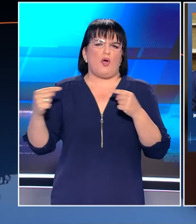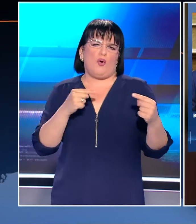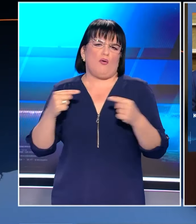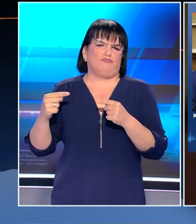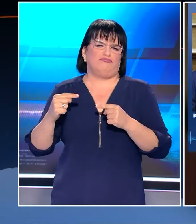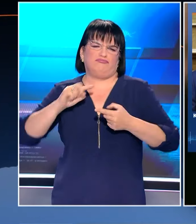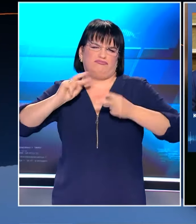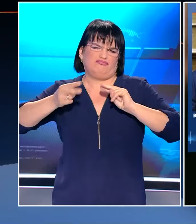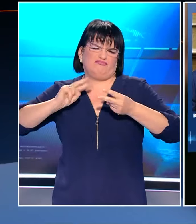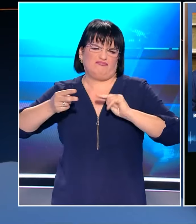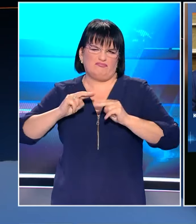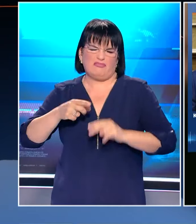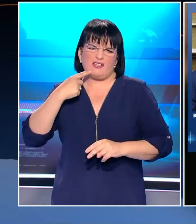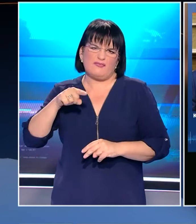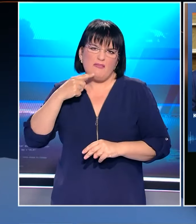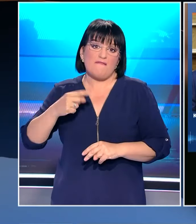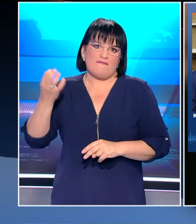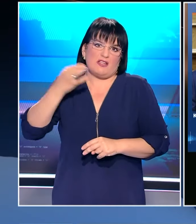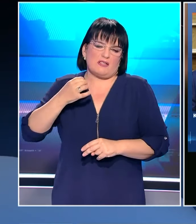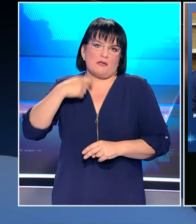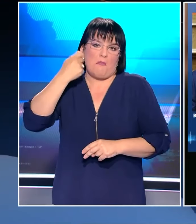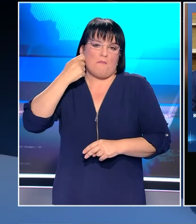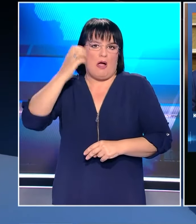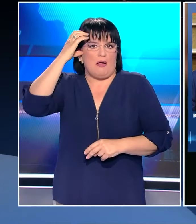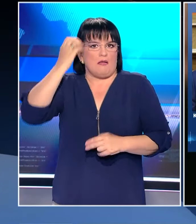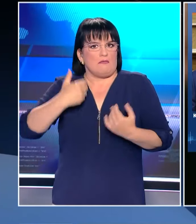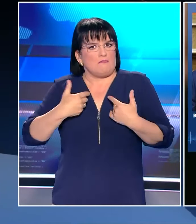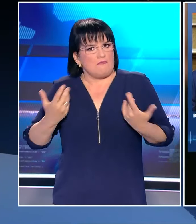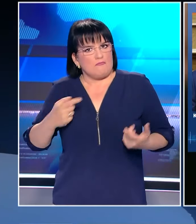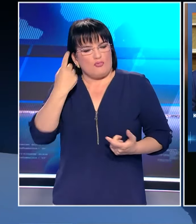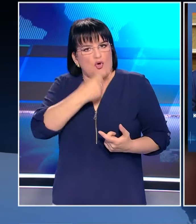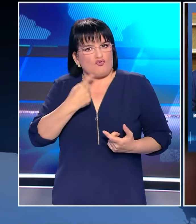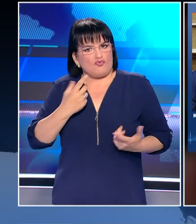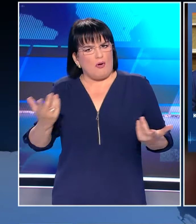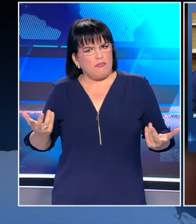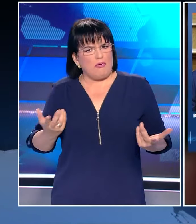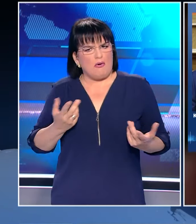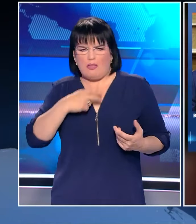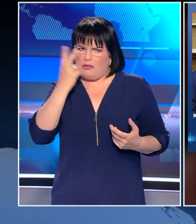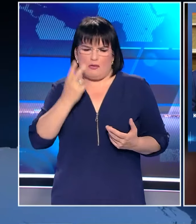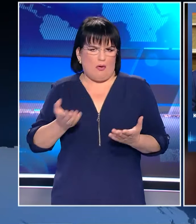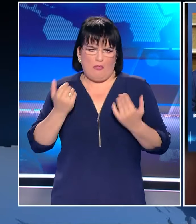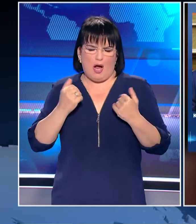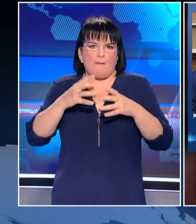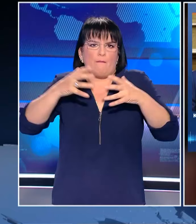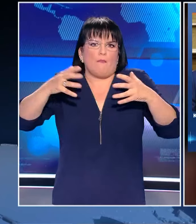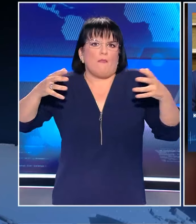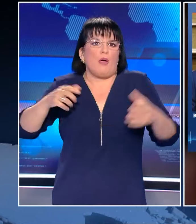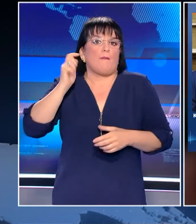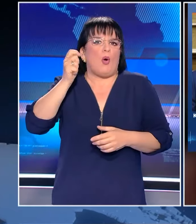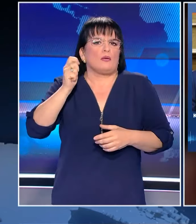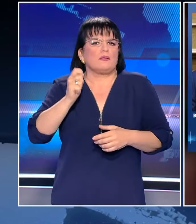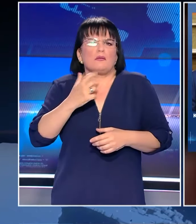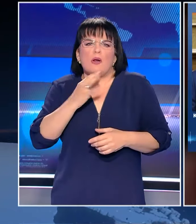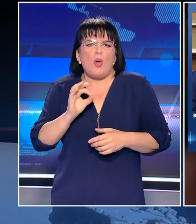Προκλήθηκε από τις απίστευτες ιδεολογίες απέναντι στην μητέρα μου, η Ήβρης. Δεν έχει κάποια πολιτική διάσταση, δεν μπορώ να